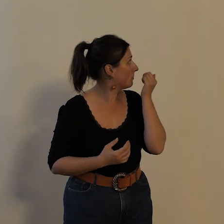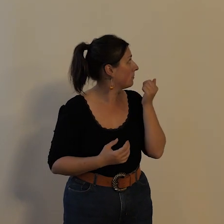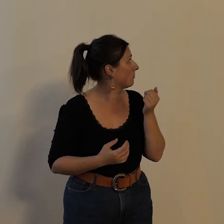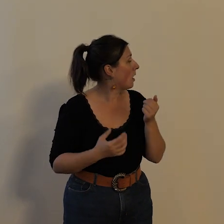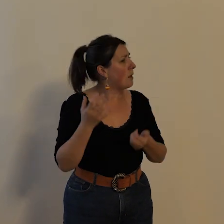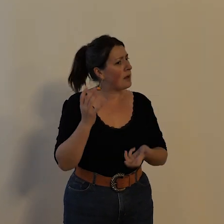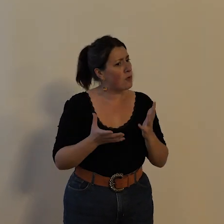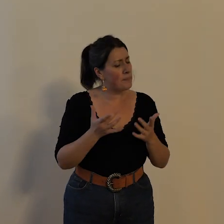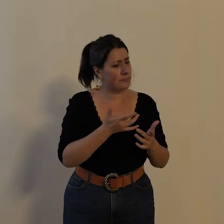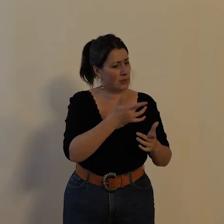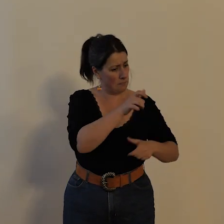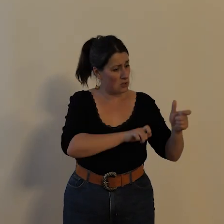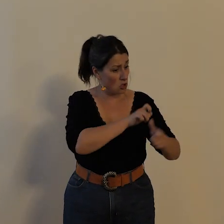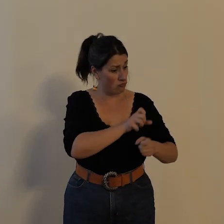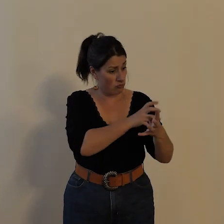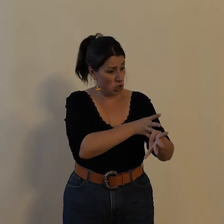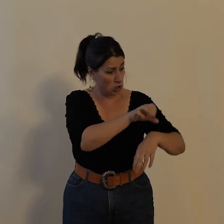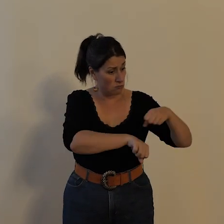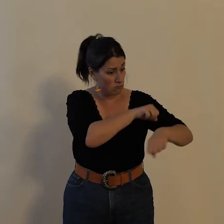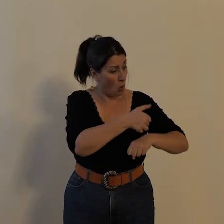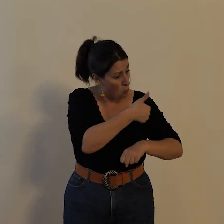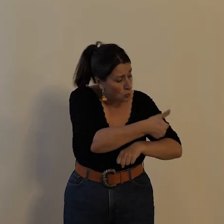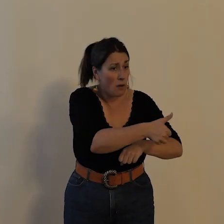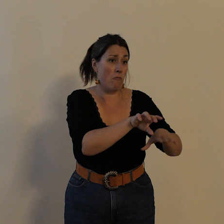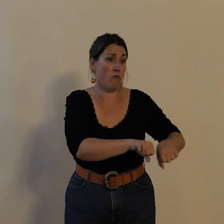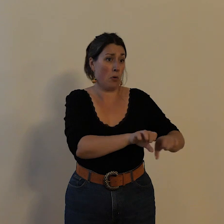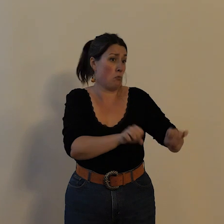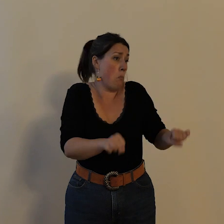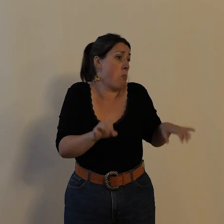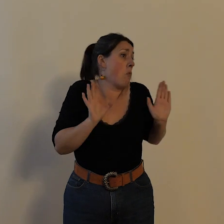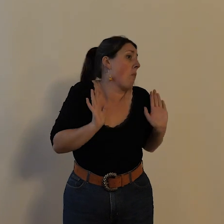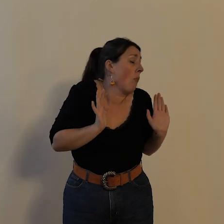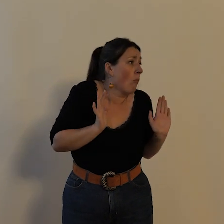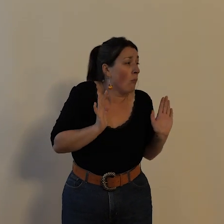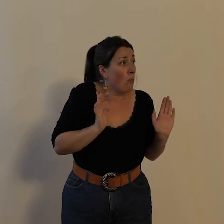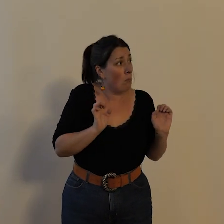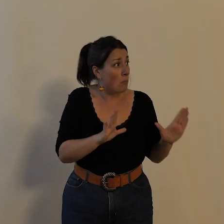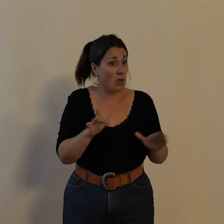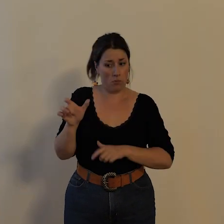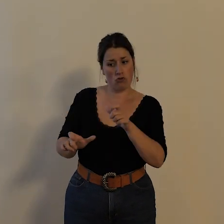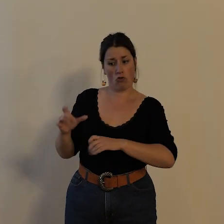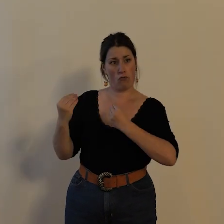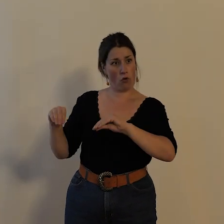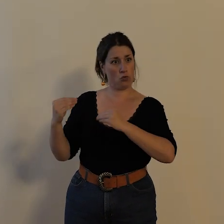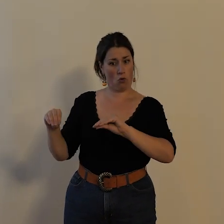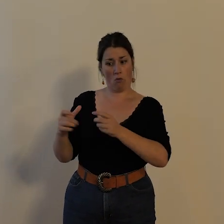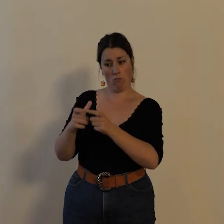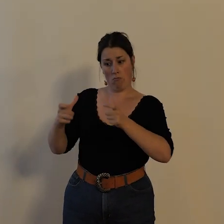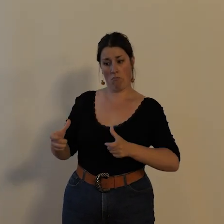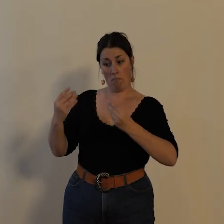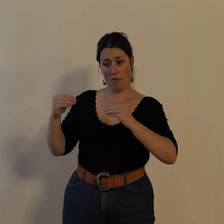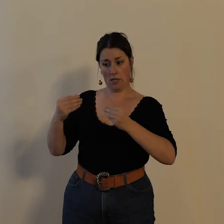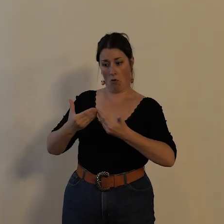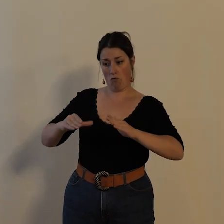vont fabriquer eux-mêmes leurs vélos mais de plus en plus les vendeurs de bicyclettes ouvriront leurs